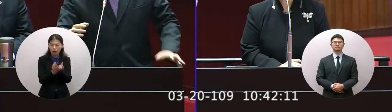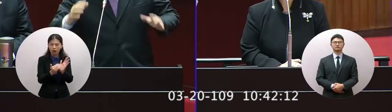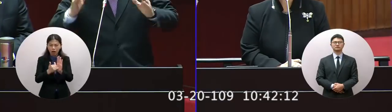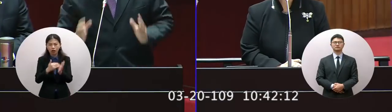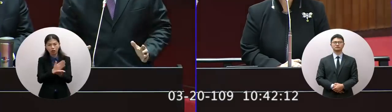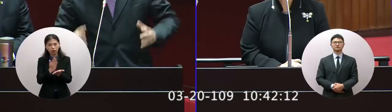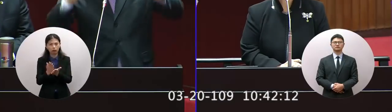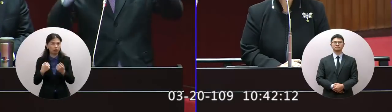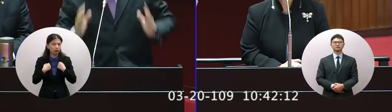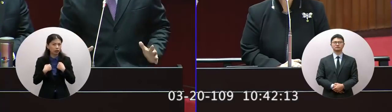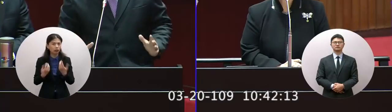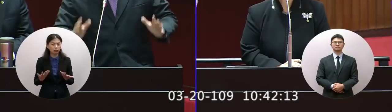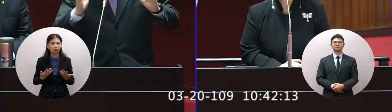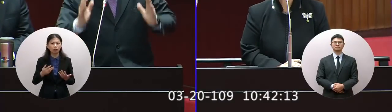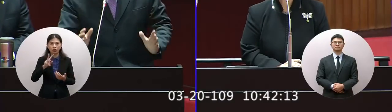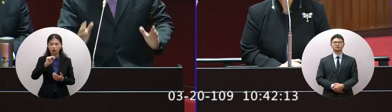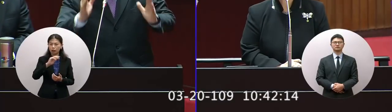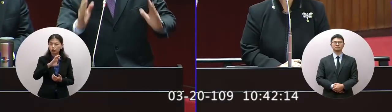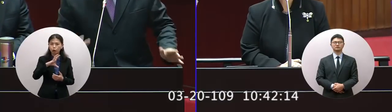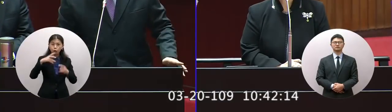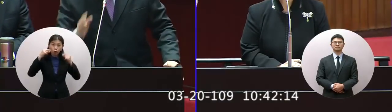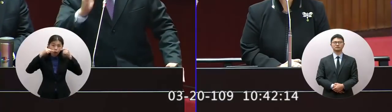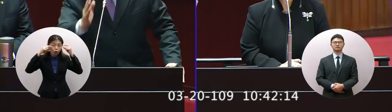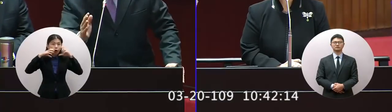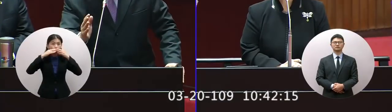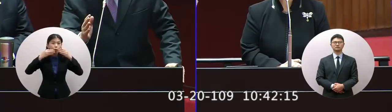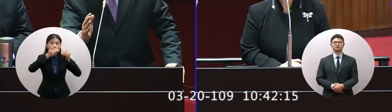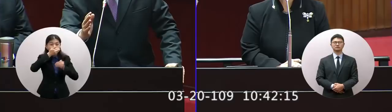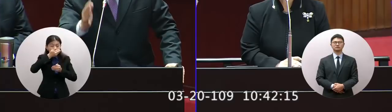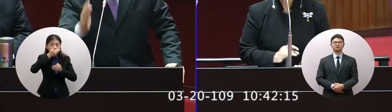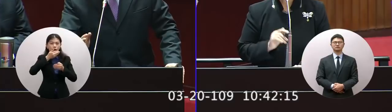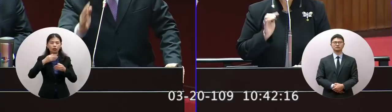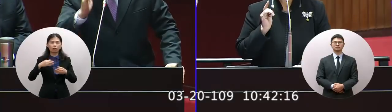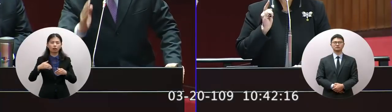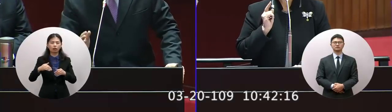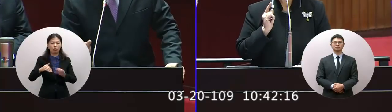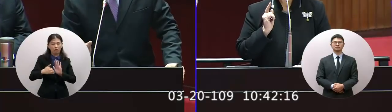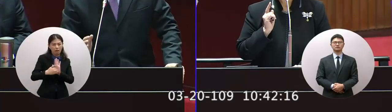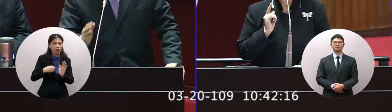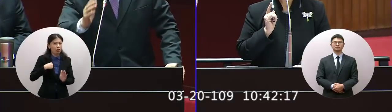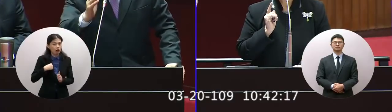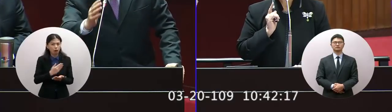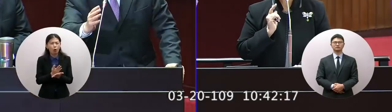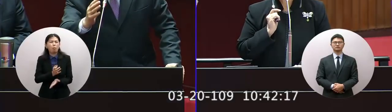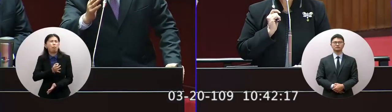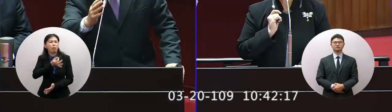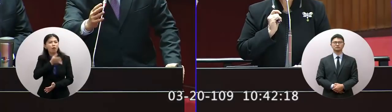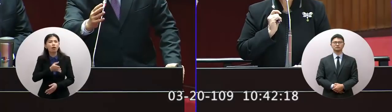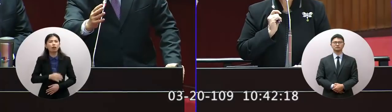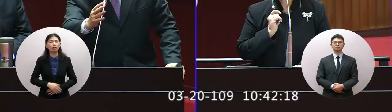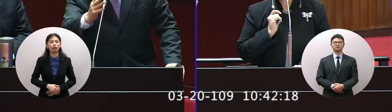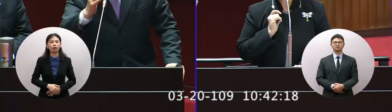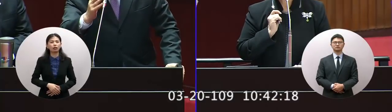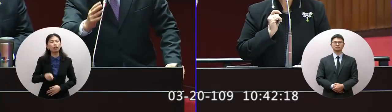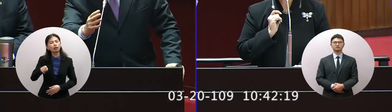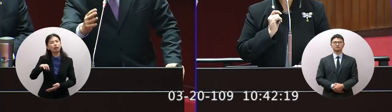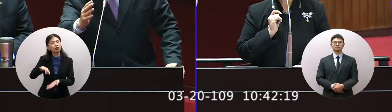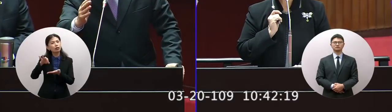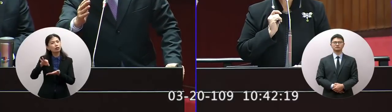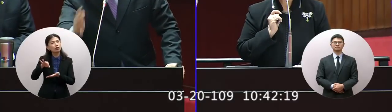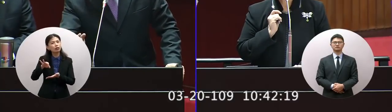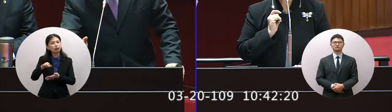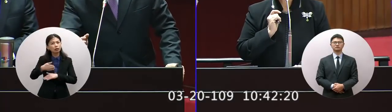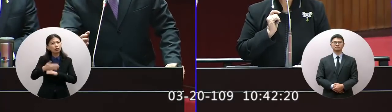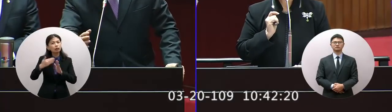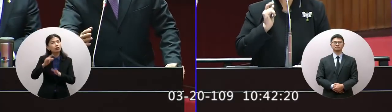是這上他們的N95防護衣什麼現在是充足了沒有問題現在絕對沒有問題所以委員你說的是哪